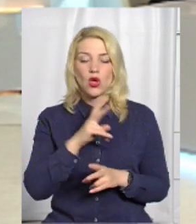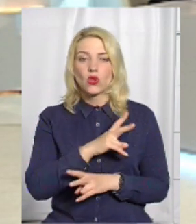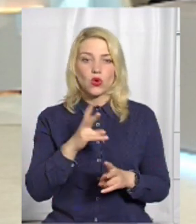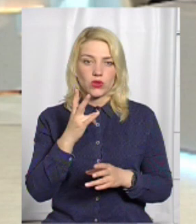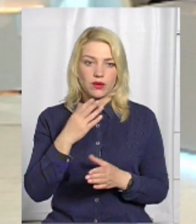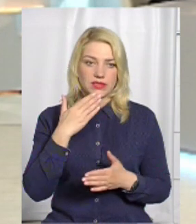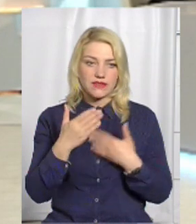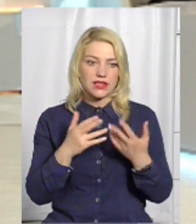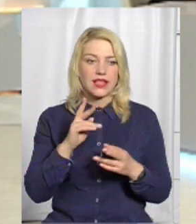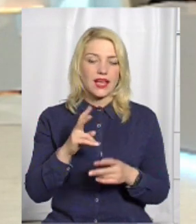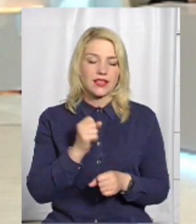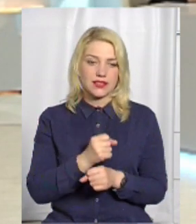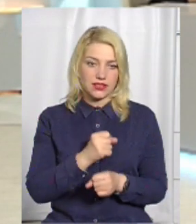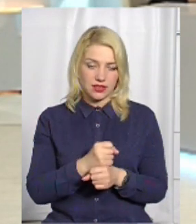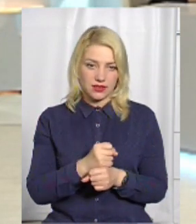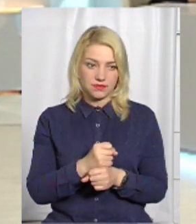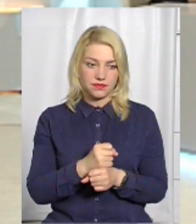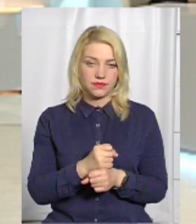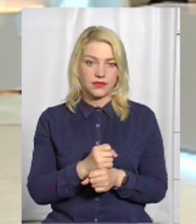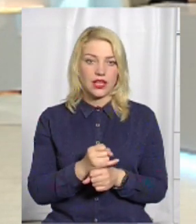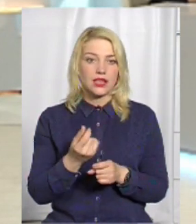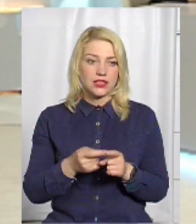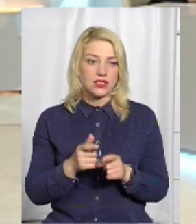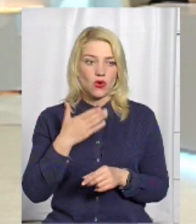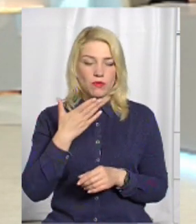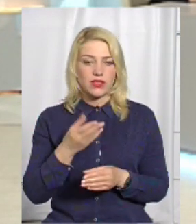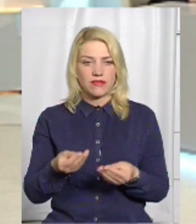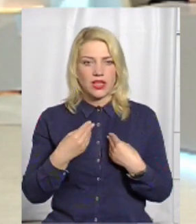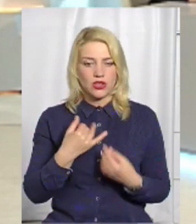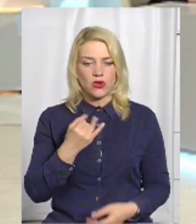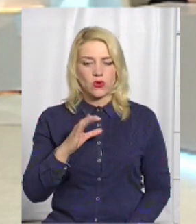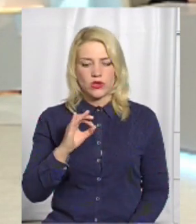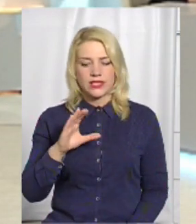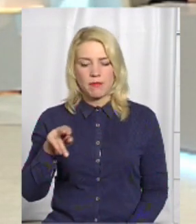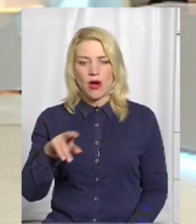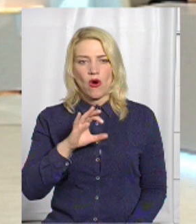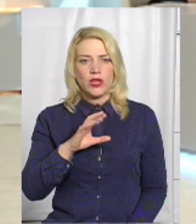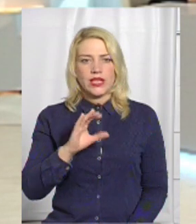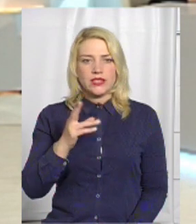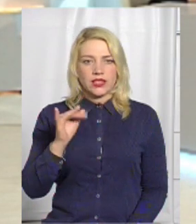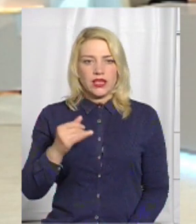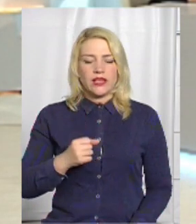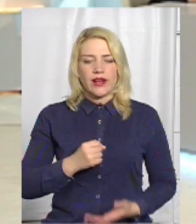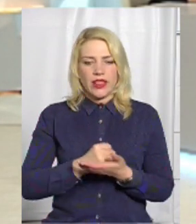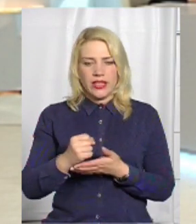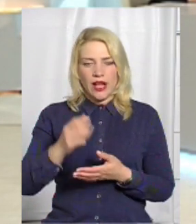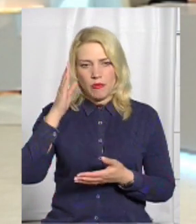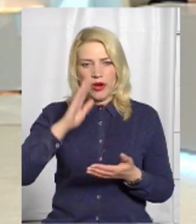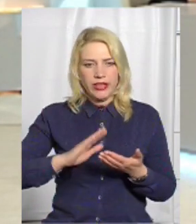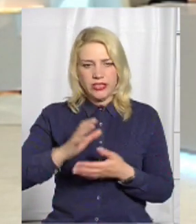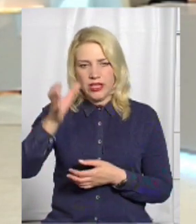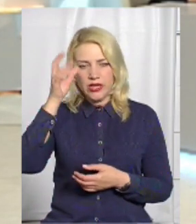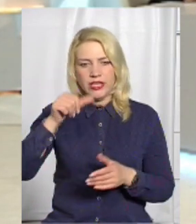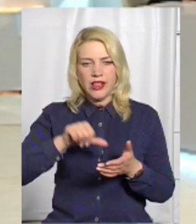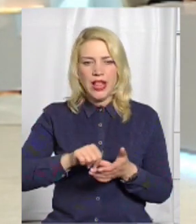звертатися, тобто як діяти. І цей коментар нам дав Йосип Осецький, кандидат юридичних наук,